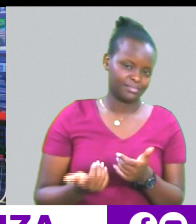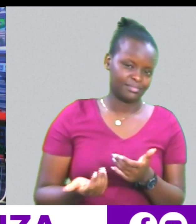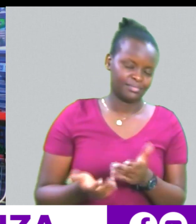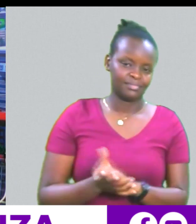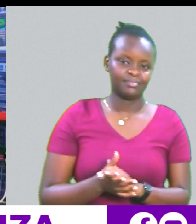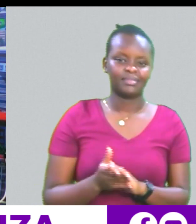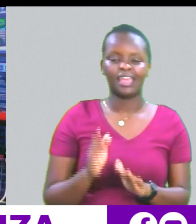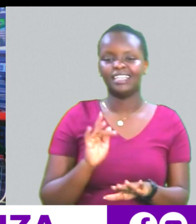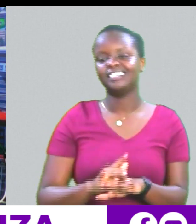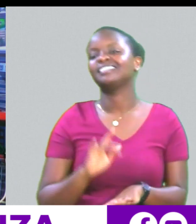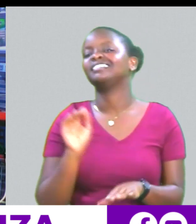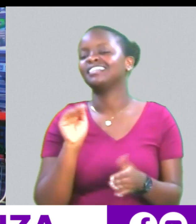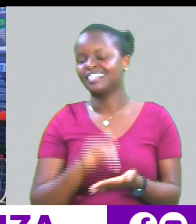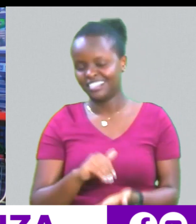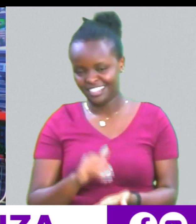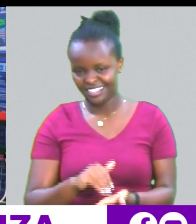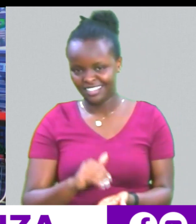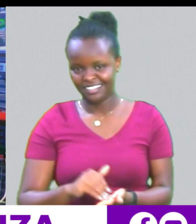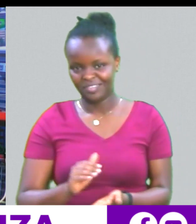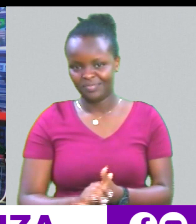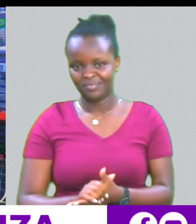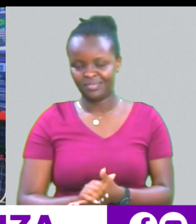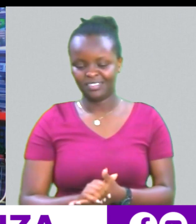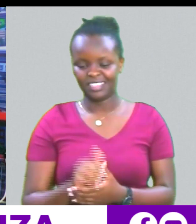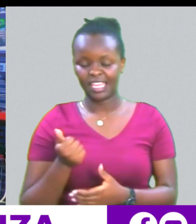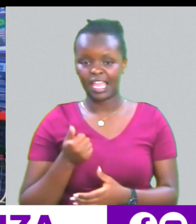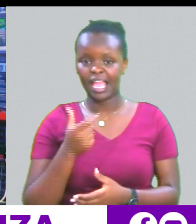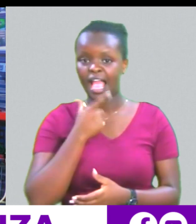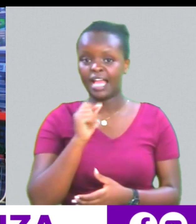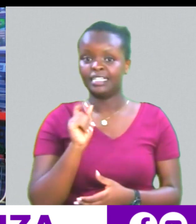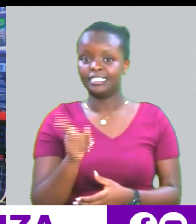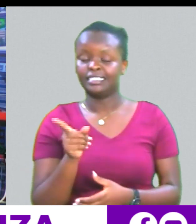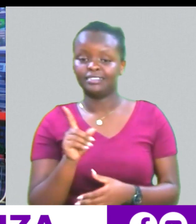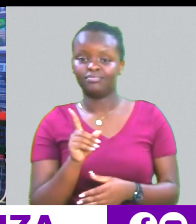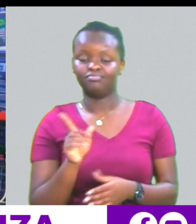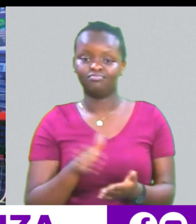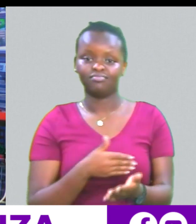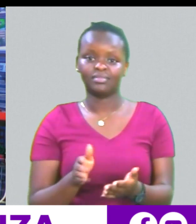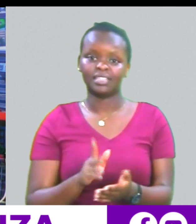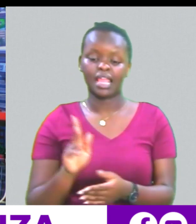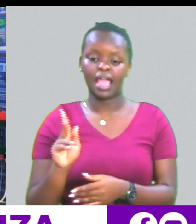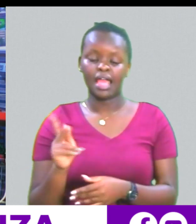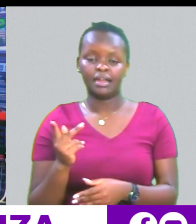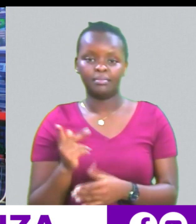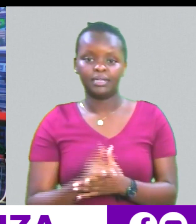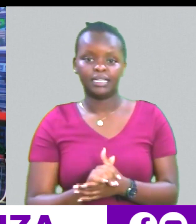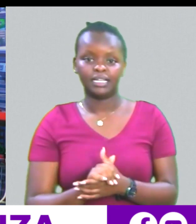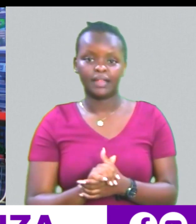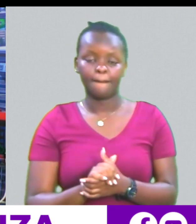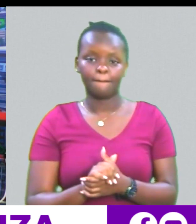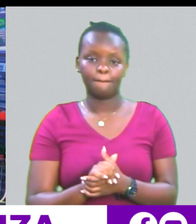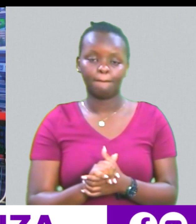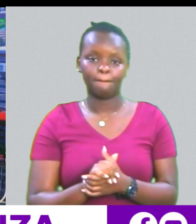so his song, african twist na harambe harambe na kuna ingine naitua